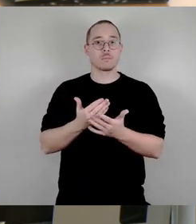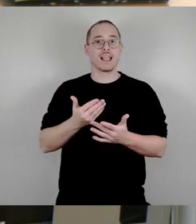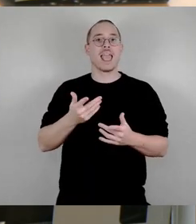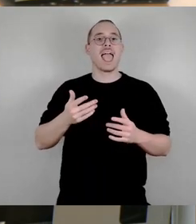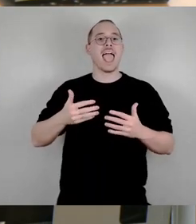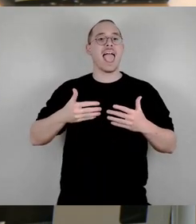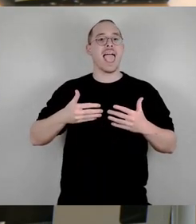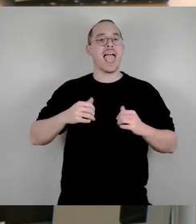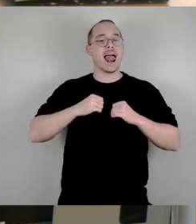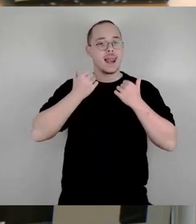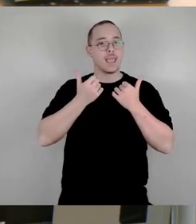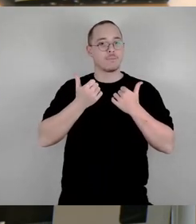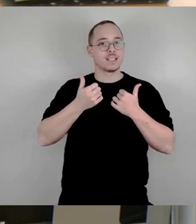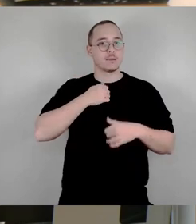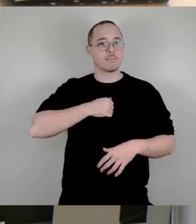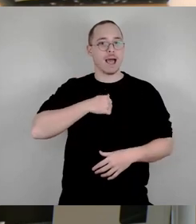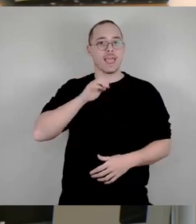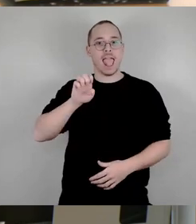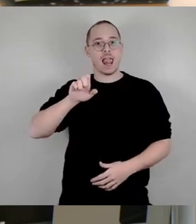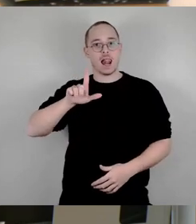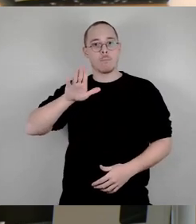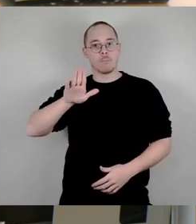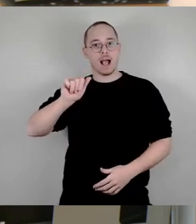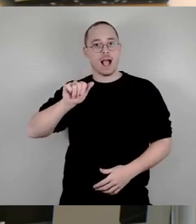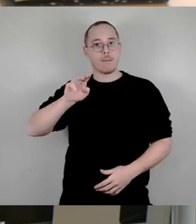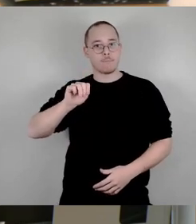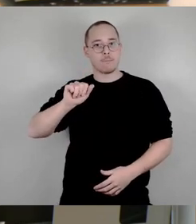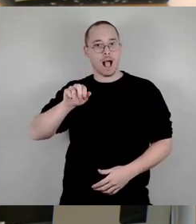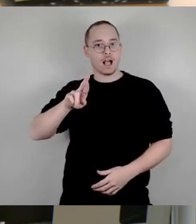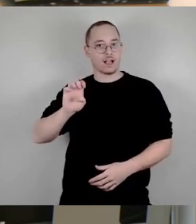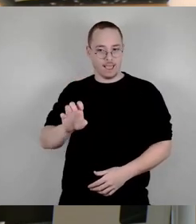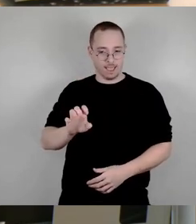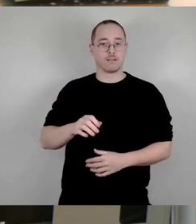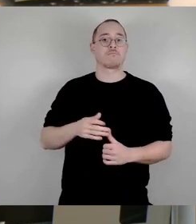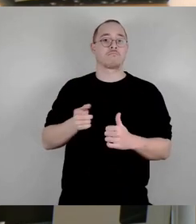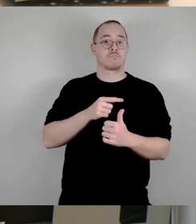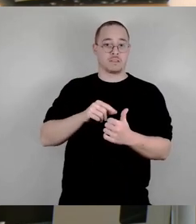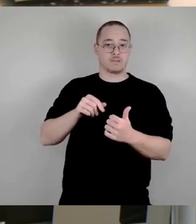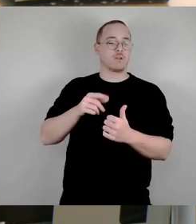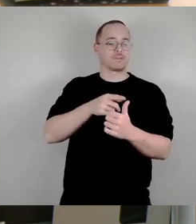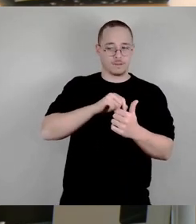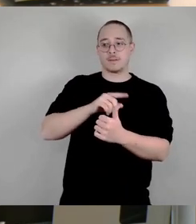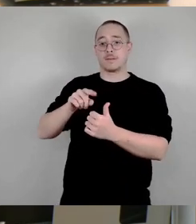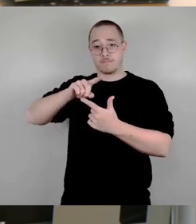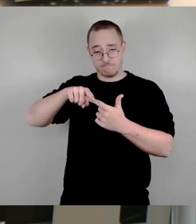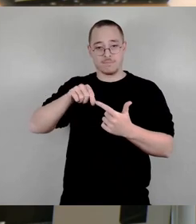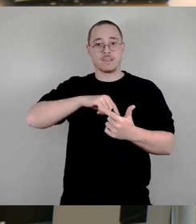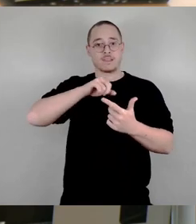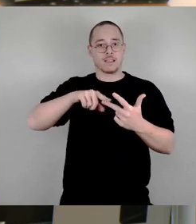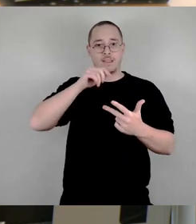Gorbitz ist in Gefahr. Wir wissen, das Freibad Dölchen hat erhebliche Probleme, weil bislang die